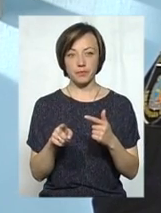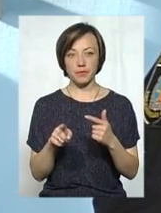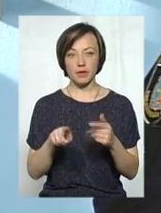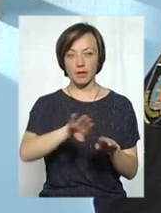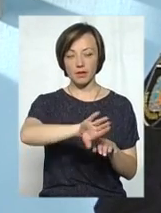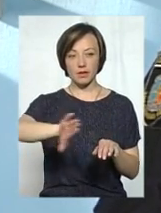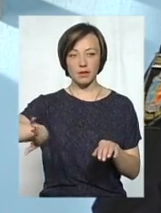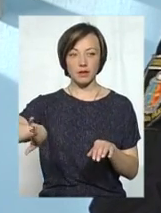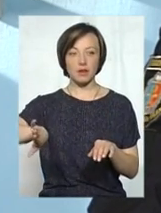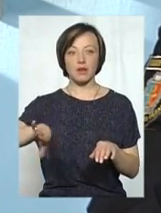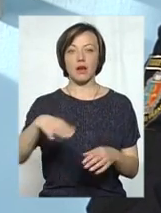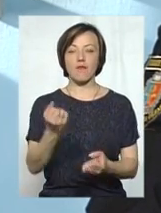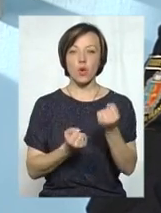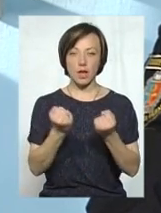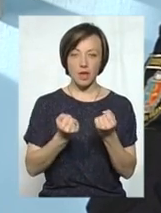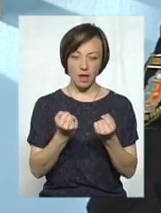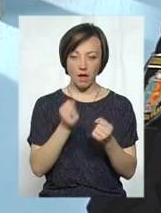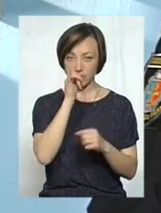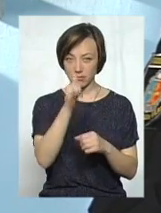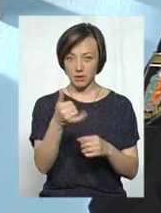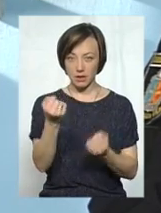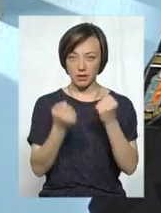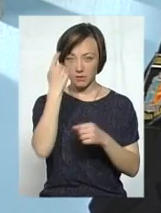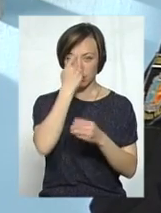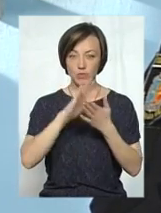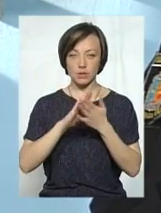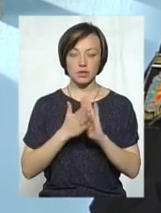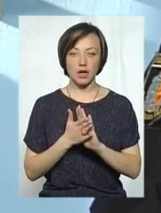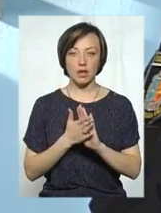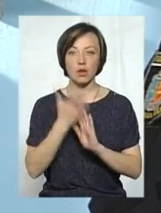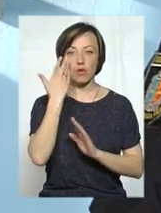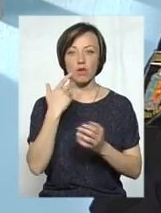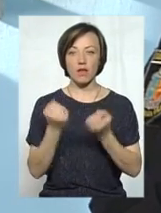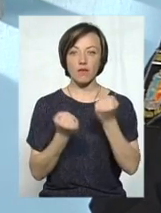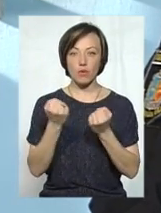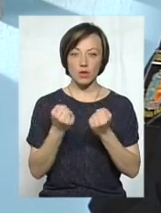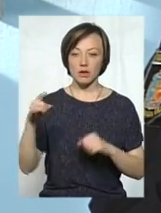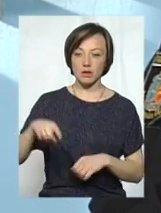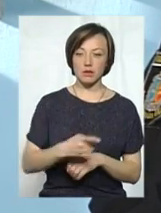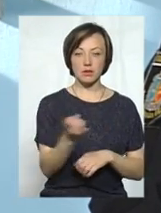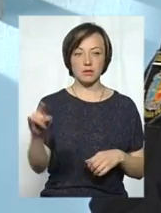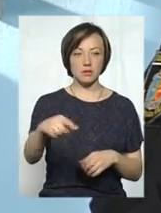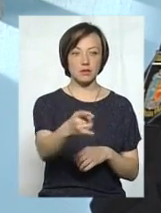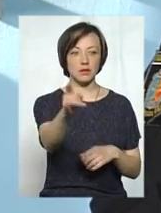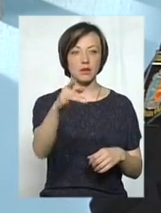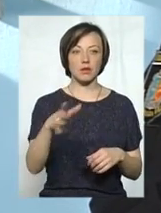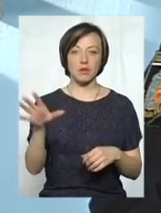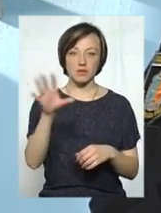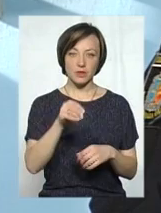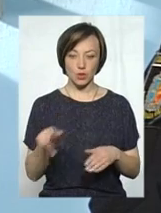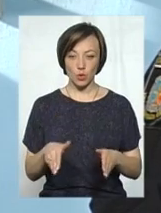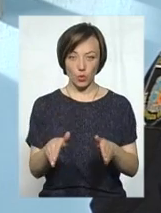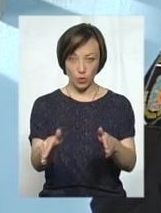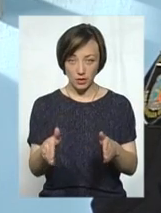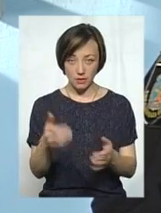водія від керування транспортним засобом на твердзому стані. Коли водій їде по всій дорозі, бували такі випадки, їде водій по